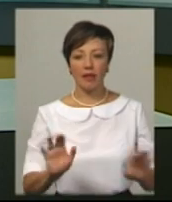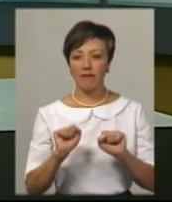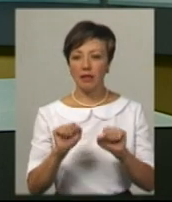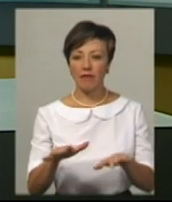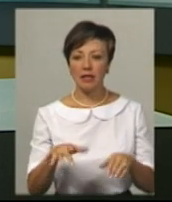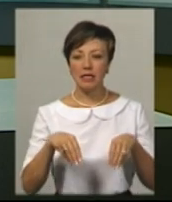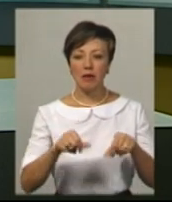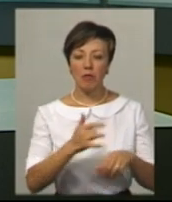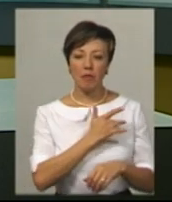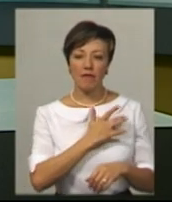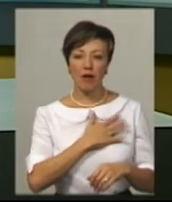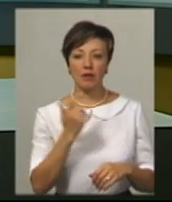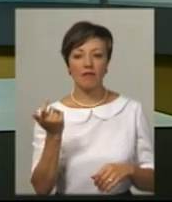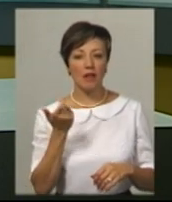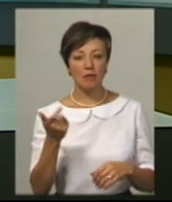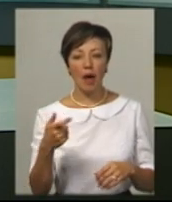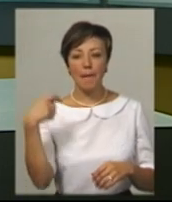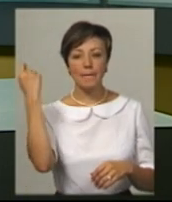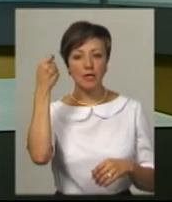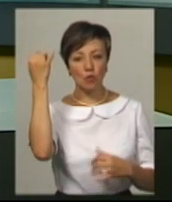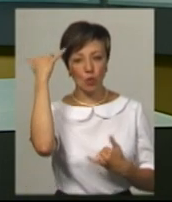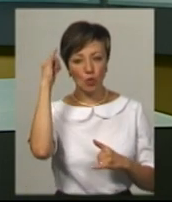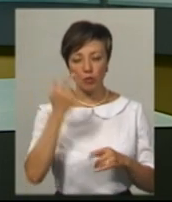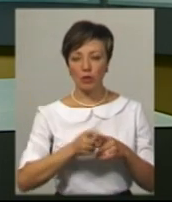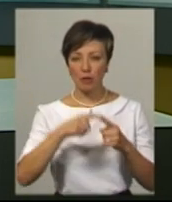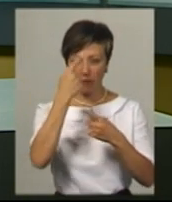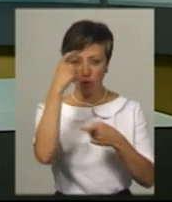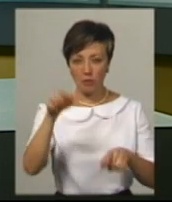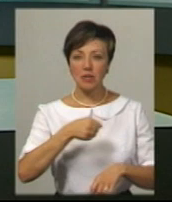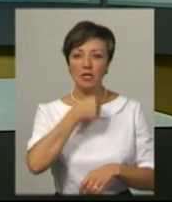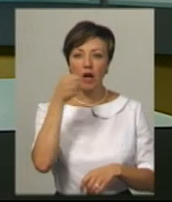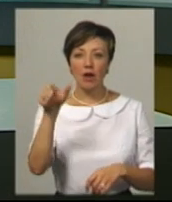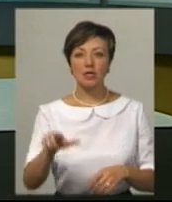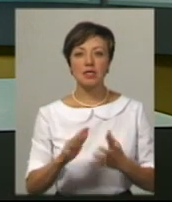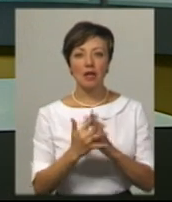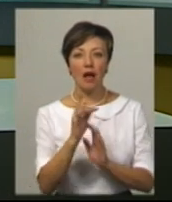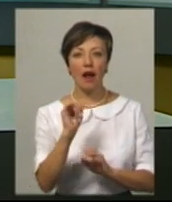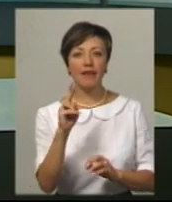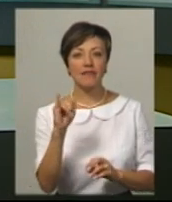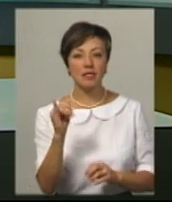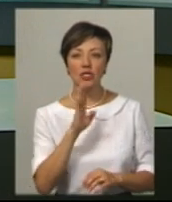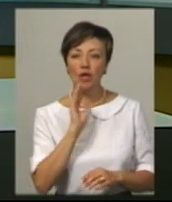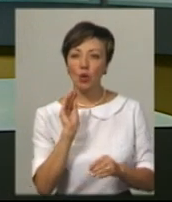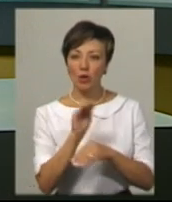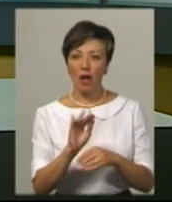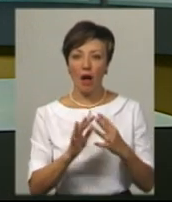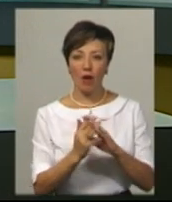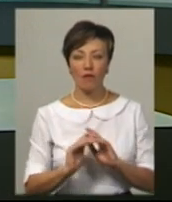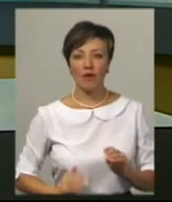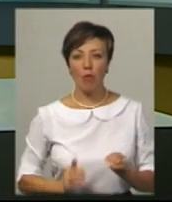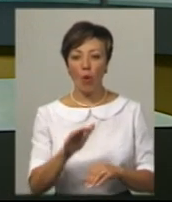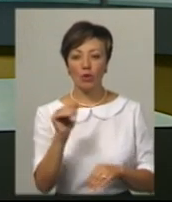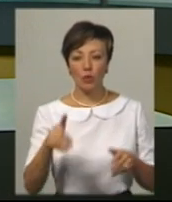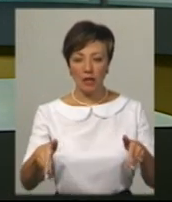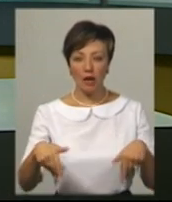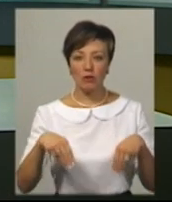приватним власникам, бо вони на ній пасуть худобу. Про це повідомила староста села Райківці Ганна Шевчук. Жінка додає, агрофірма, яка орендує